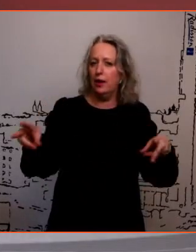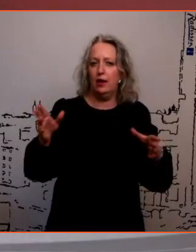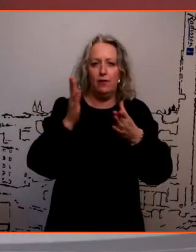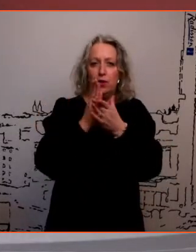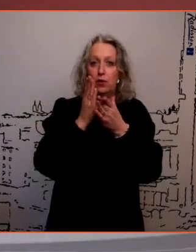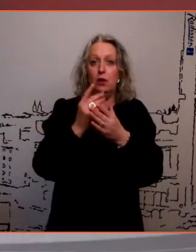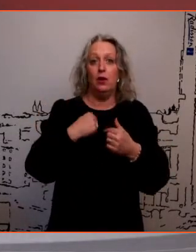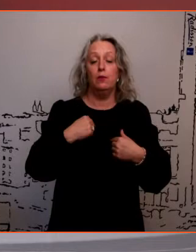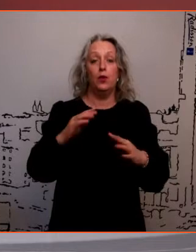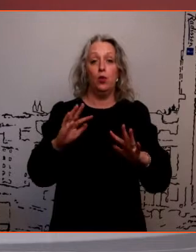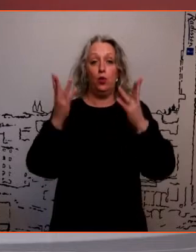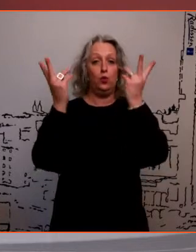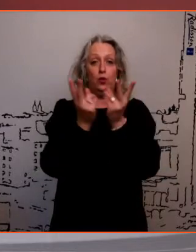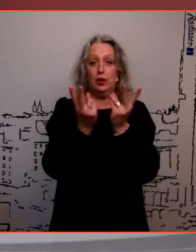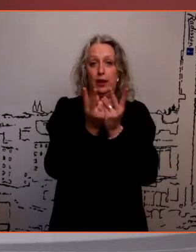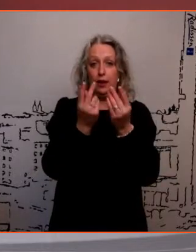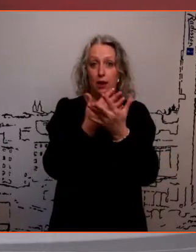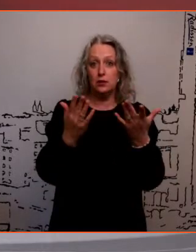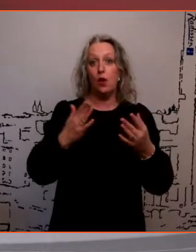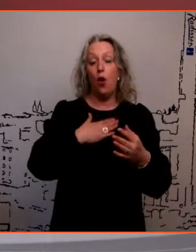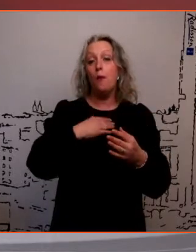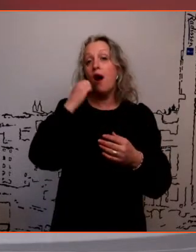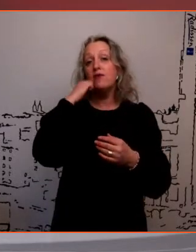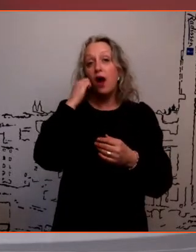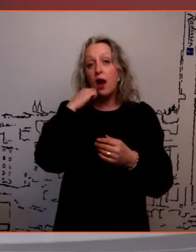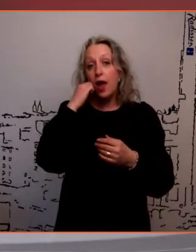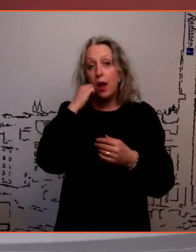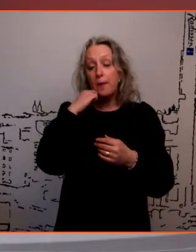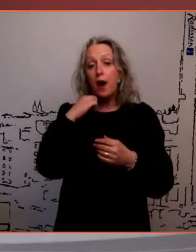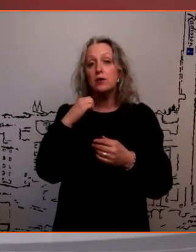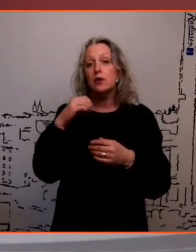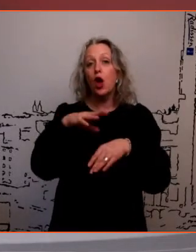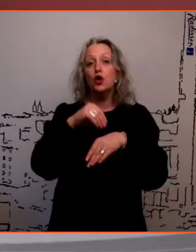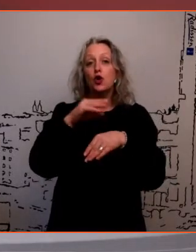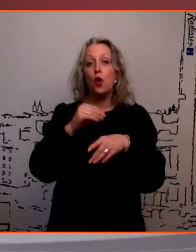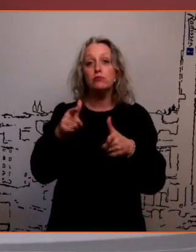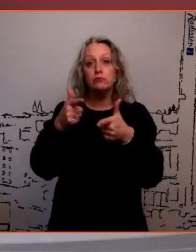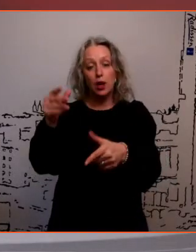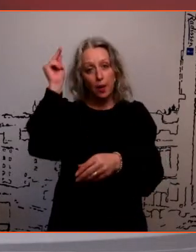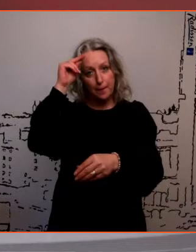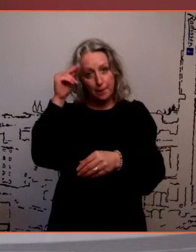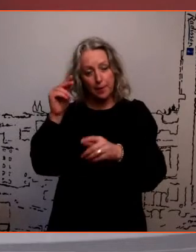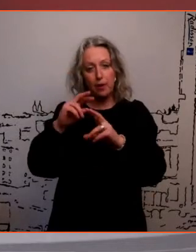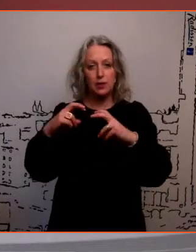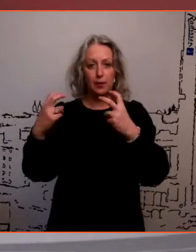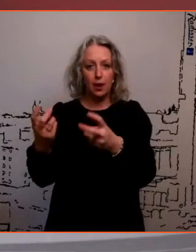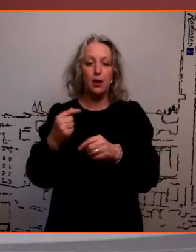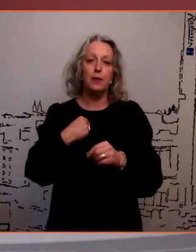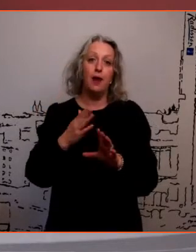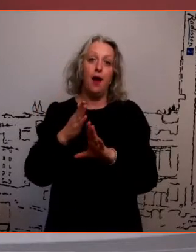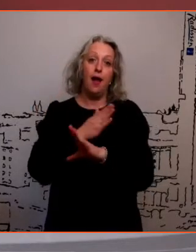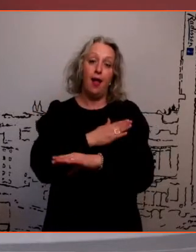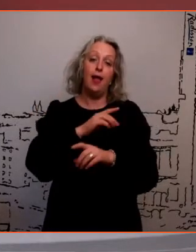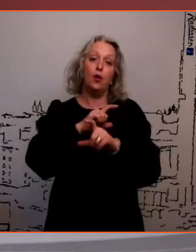Minu ländel juhtus erine asja, et mu vanemad läksid Rootsi õppima seminari ja ma läksin eelkooli, läksin